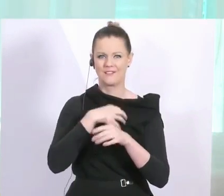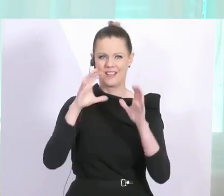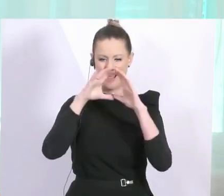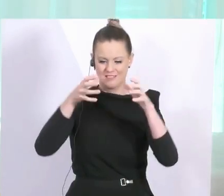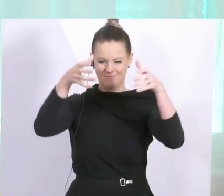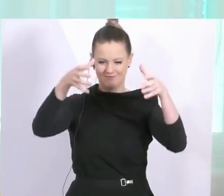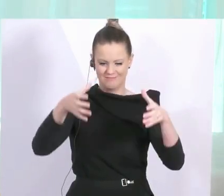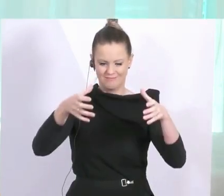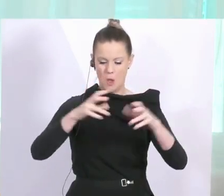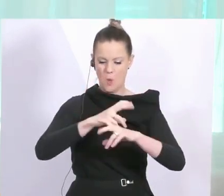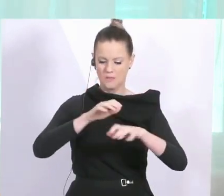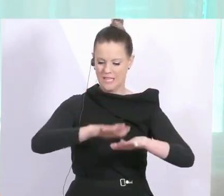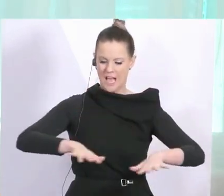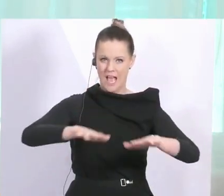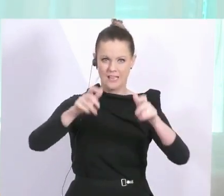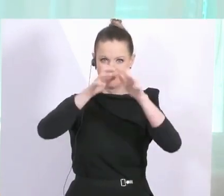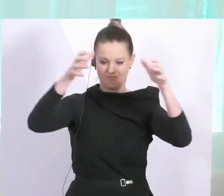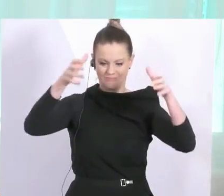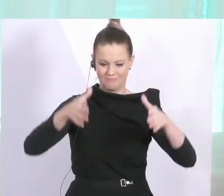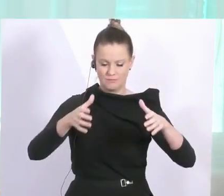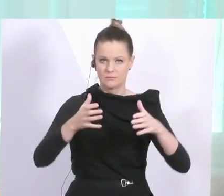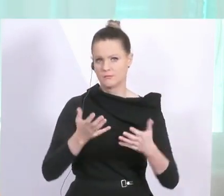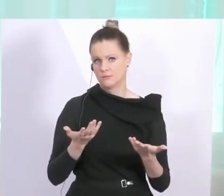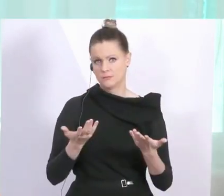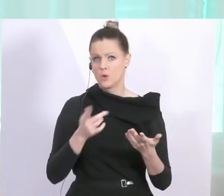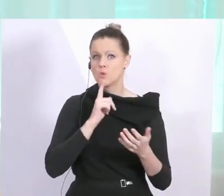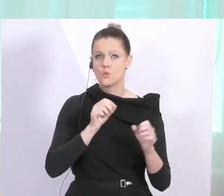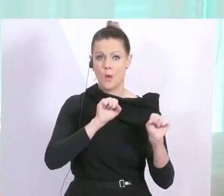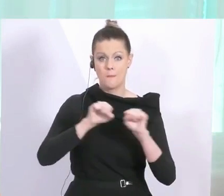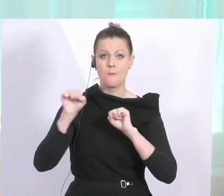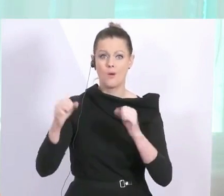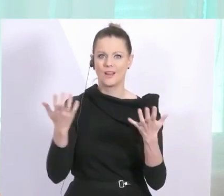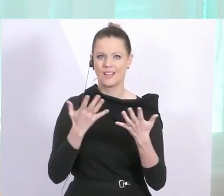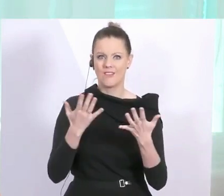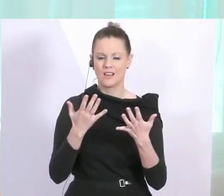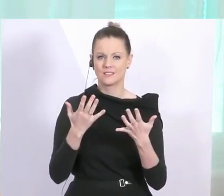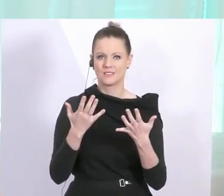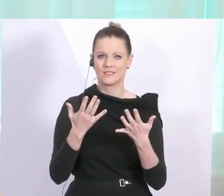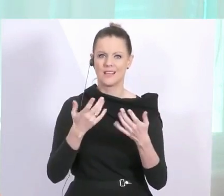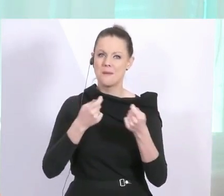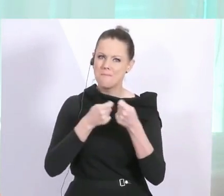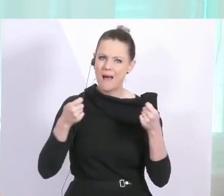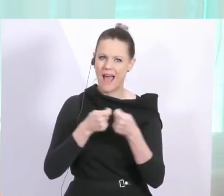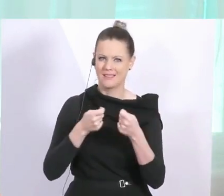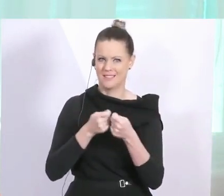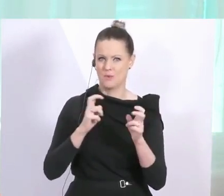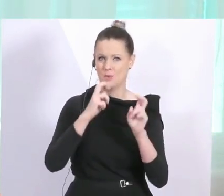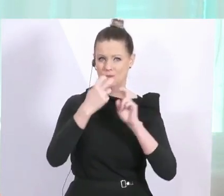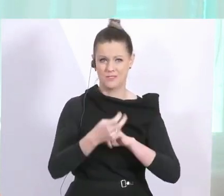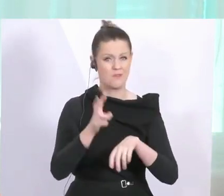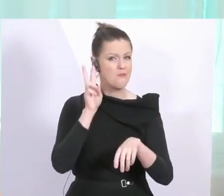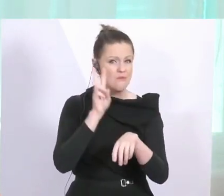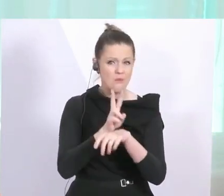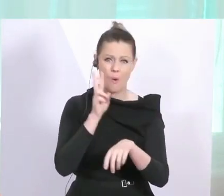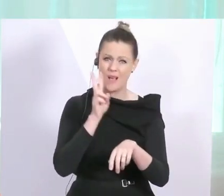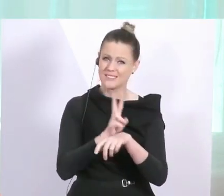Wir können nur die bestmöglichen Maßnahmen realisieren und dem Vorsichtsprinzip nachhaltig